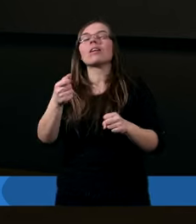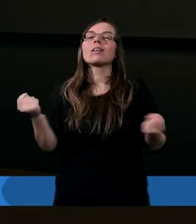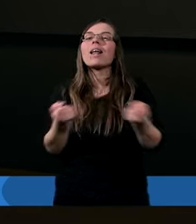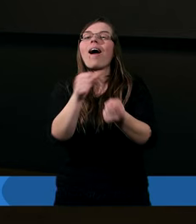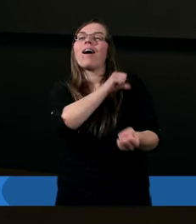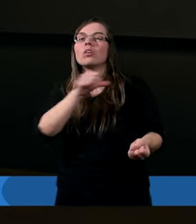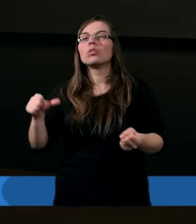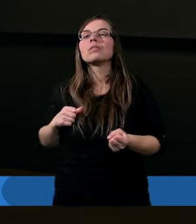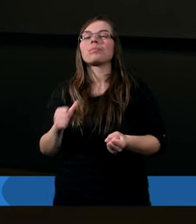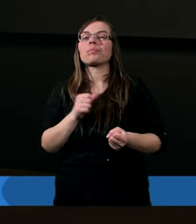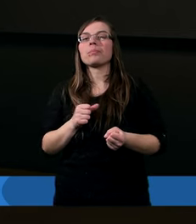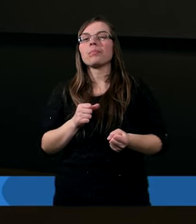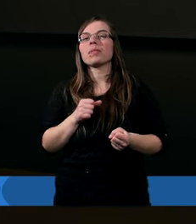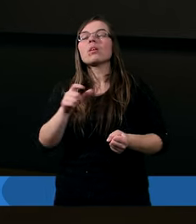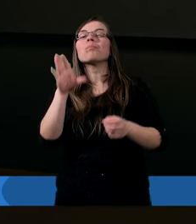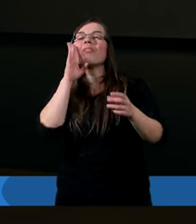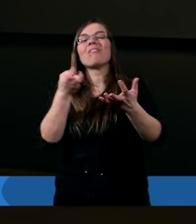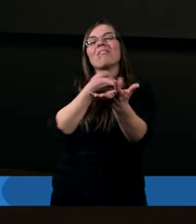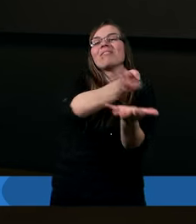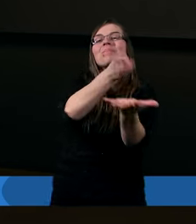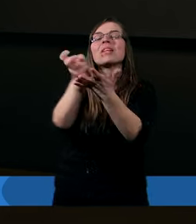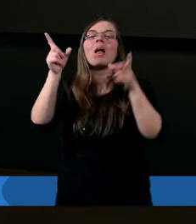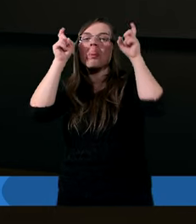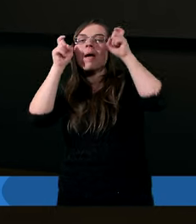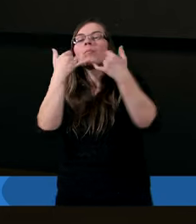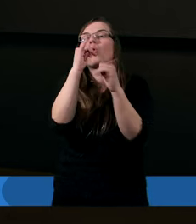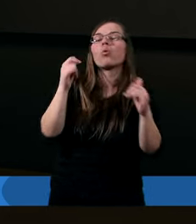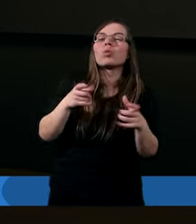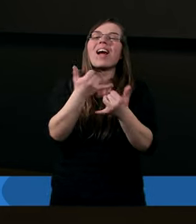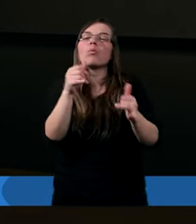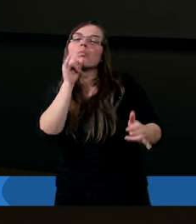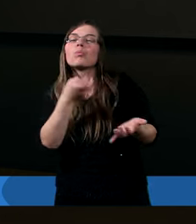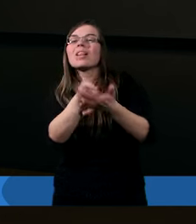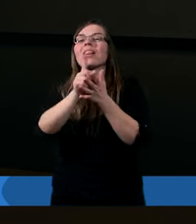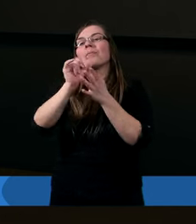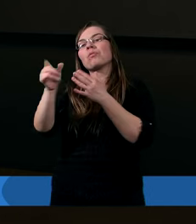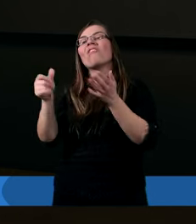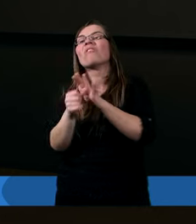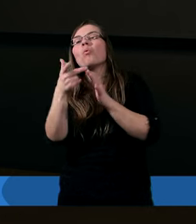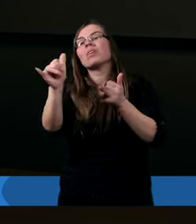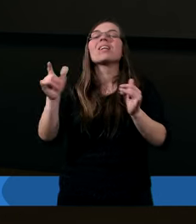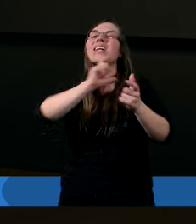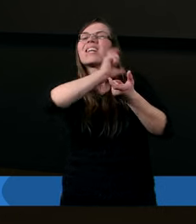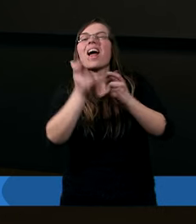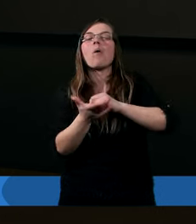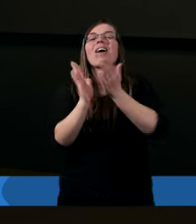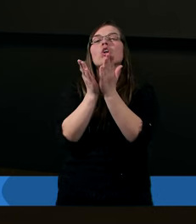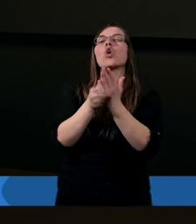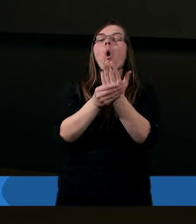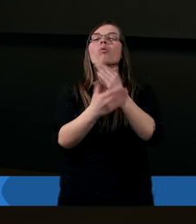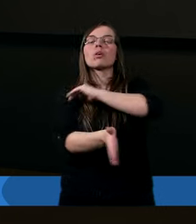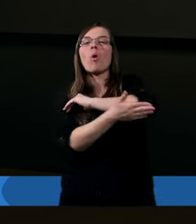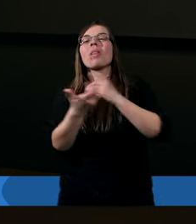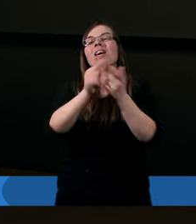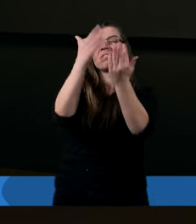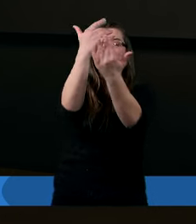parając się wypędzaniem demonów różnego rodzaju. całe podręczniki są, jak się to